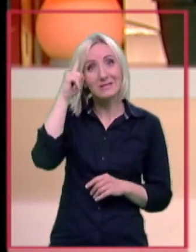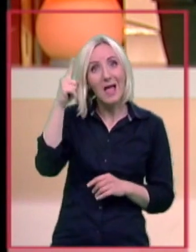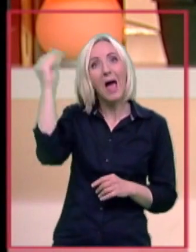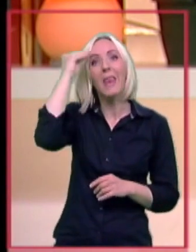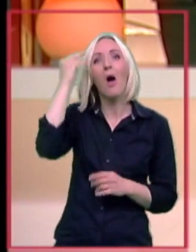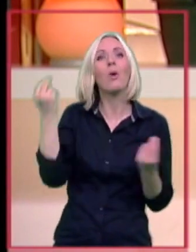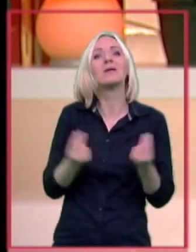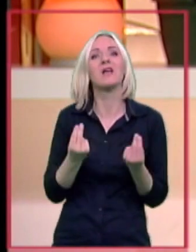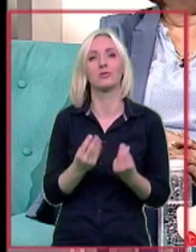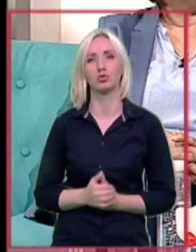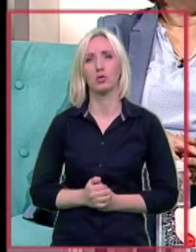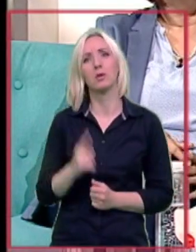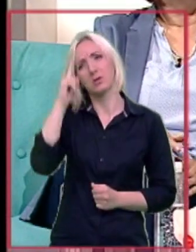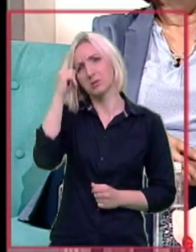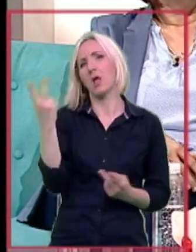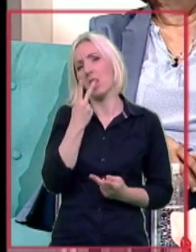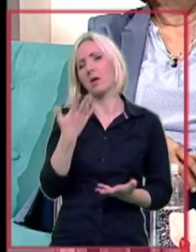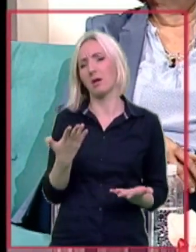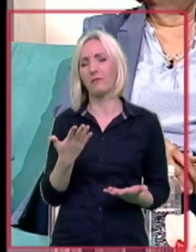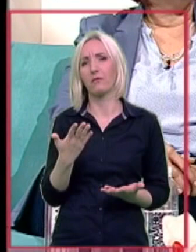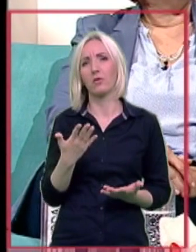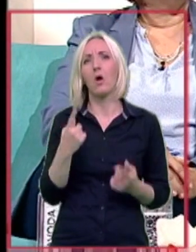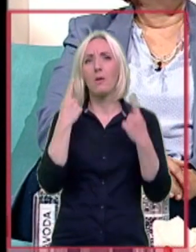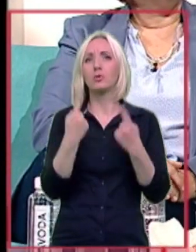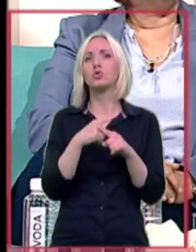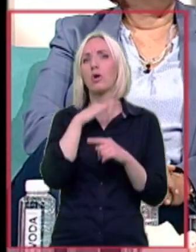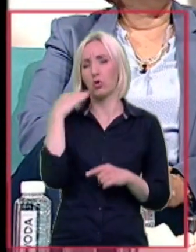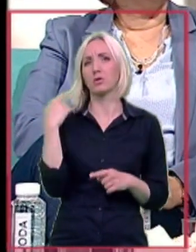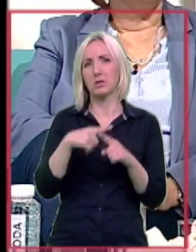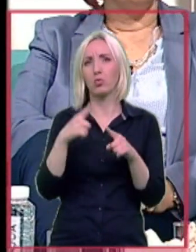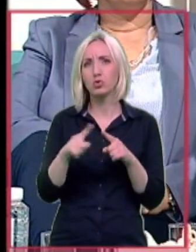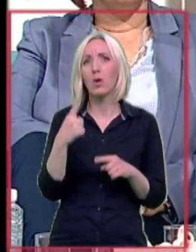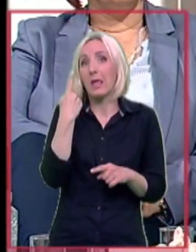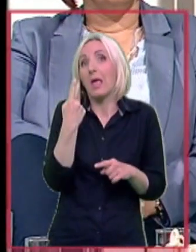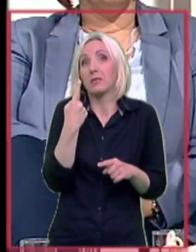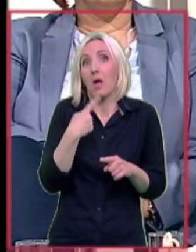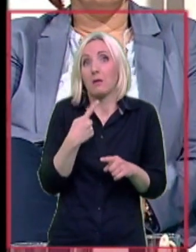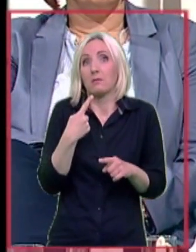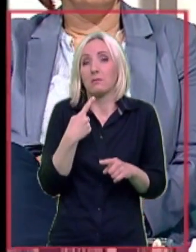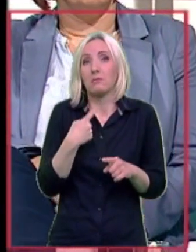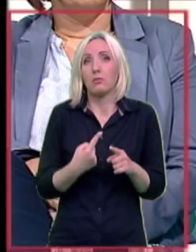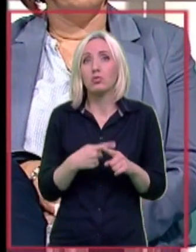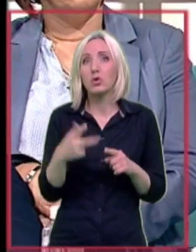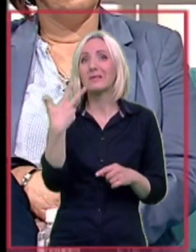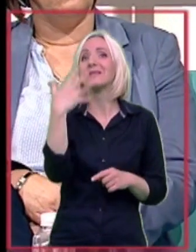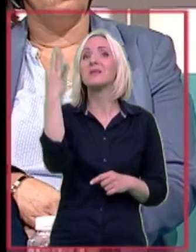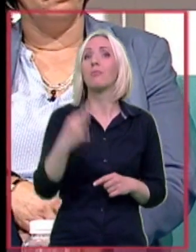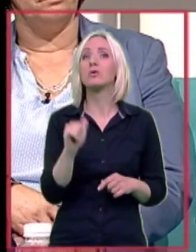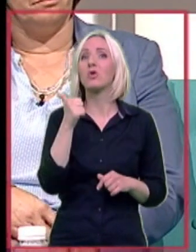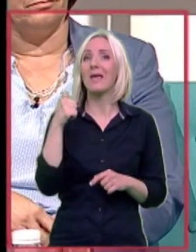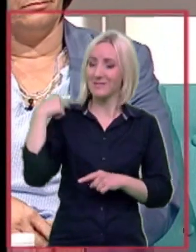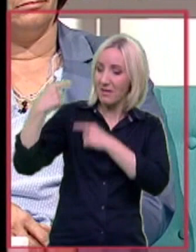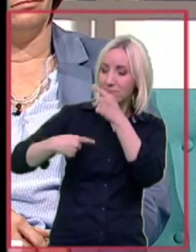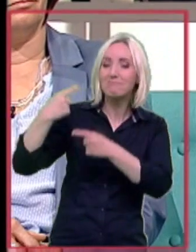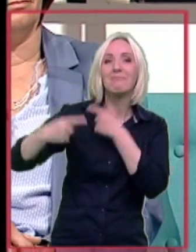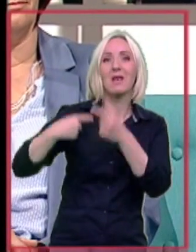zašto? Zna se, zna se. Postoji dosta uzroka. Jedan od uzroka koji najčešće, kod nekih 30% je genetska